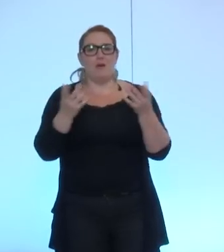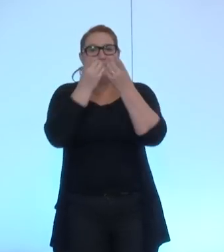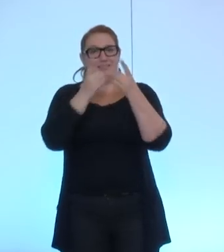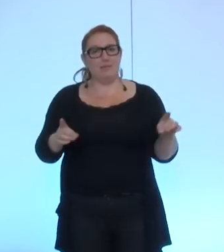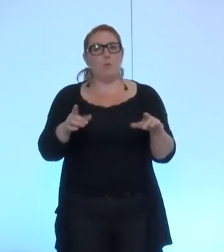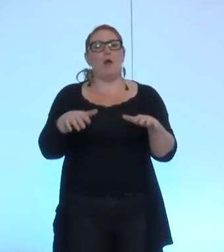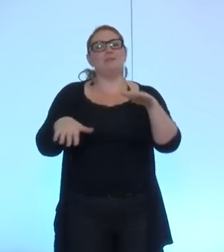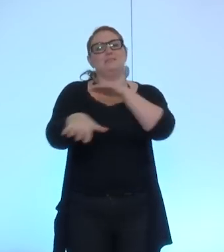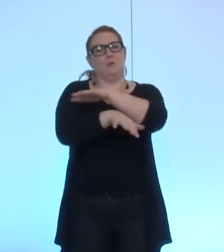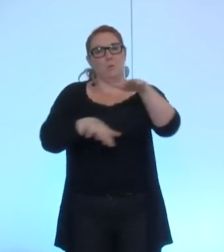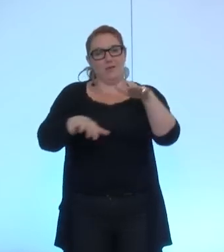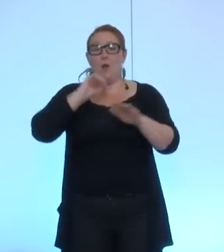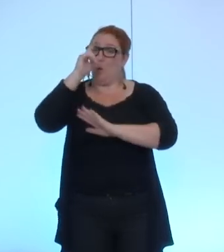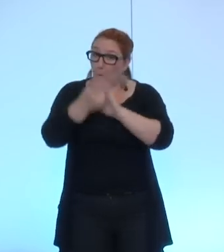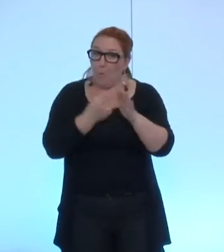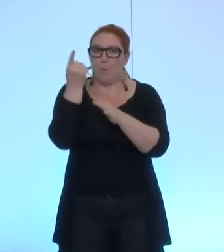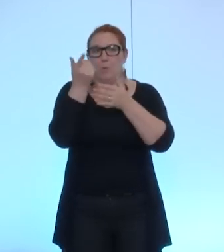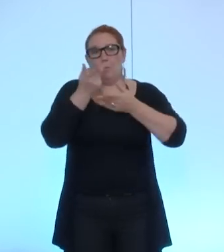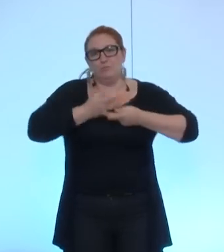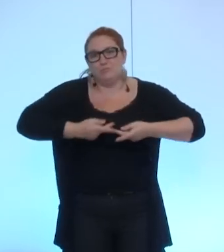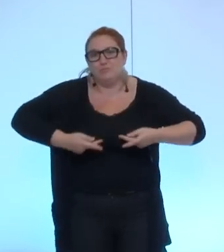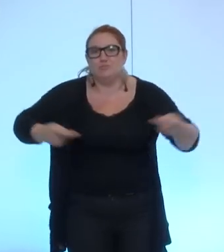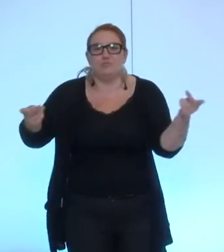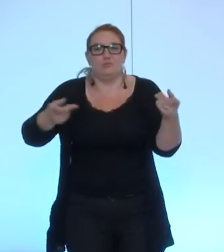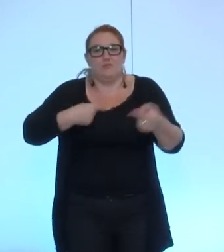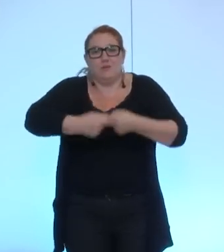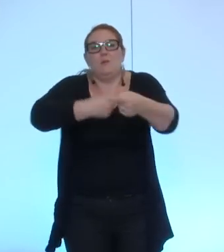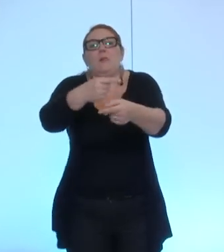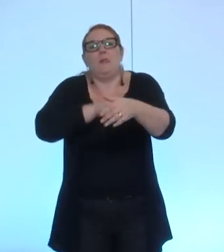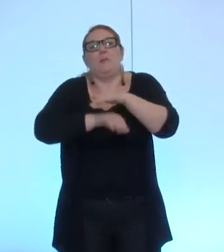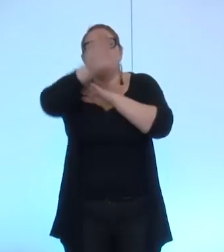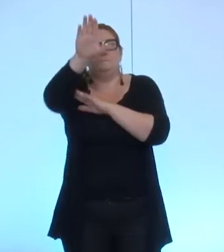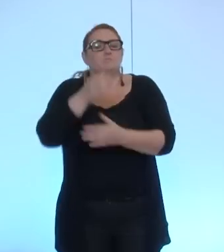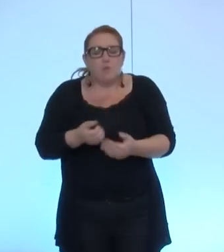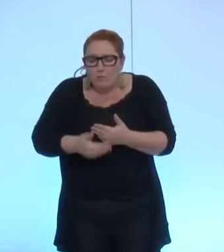démocratie locale. Vous aurez toutes les informations sur ce sujet dans les jours à venir.